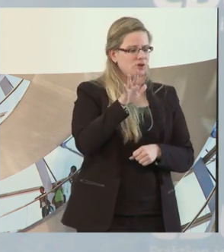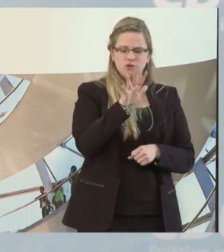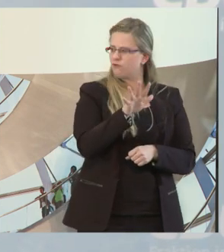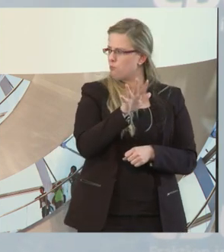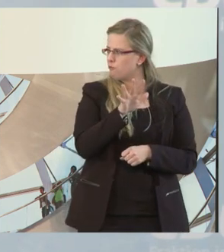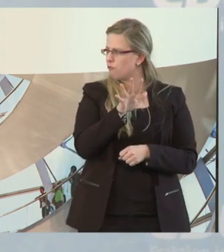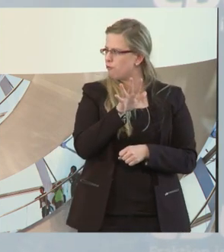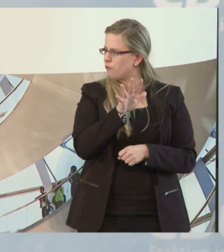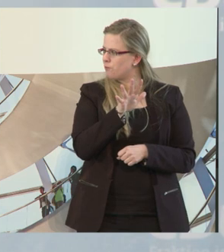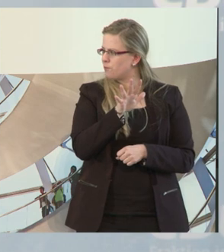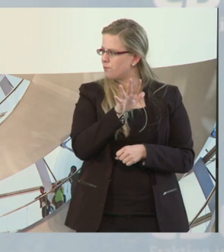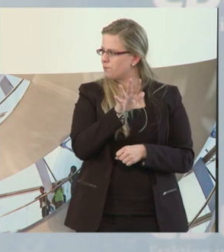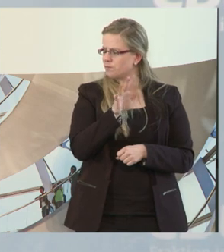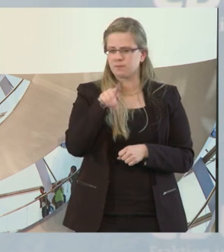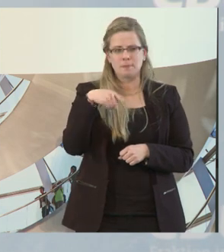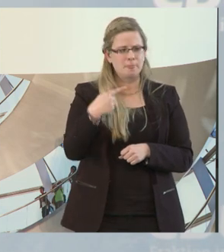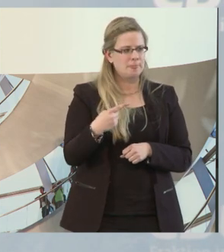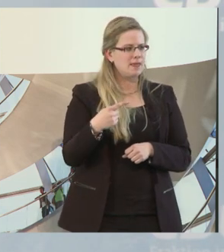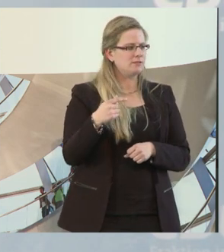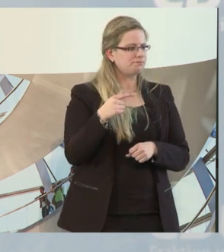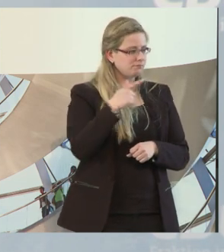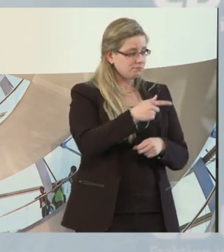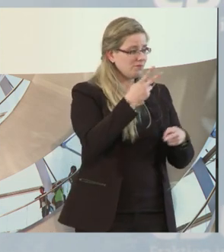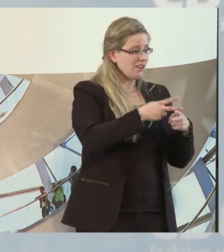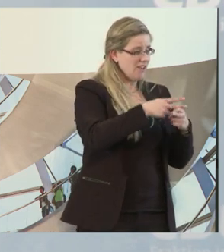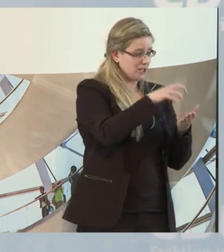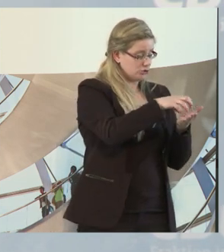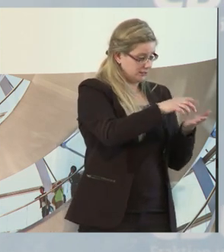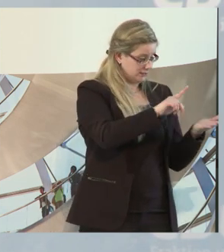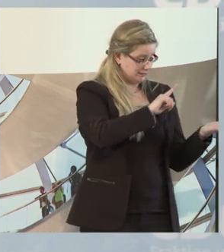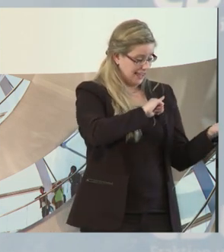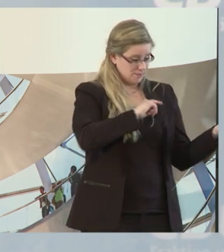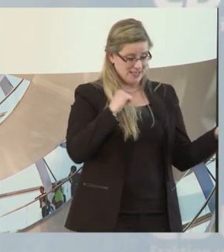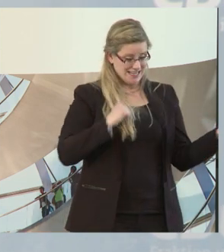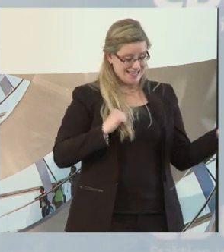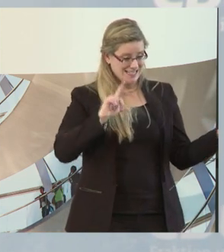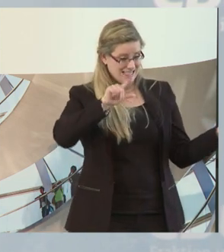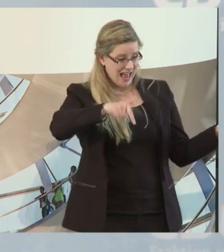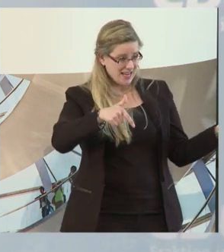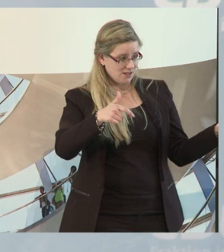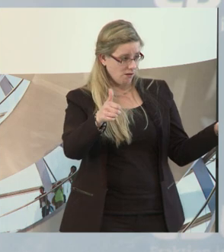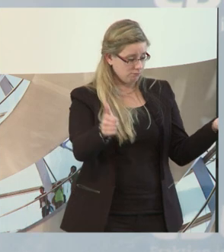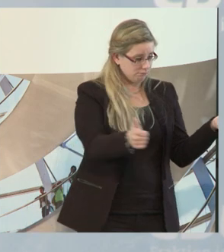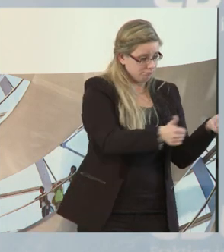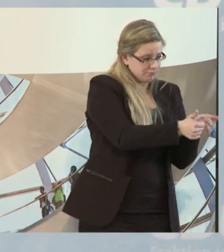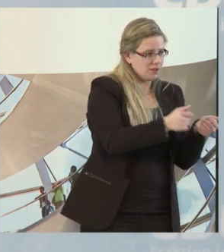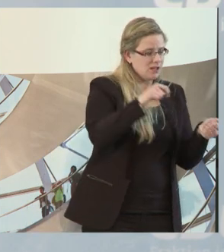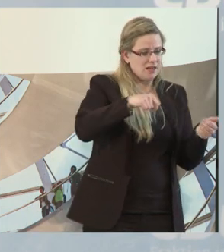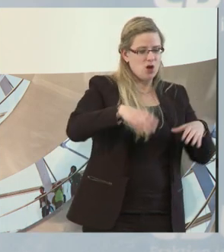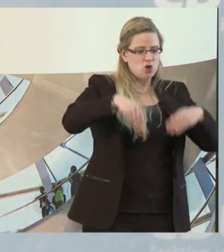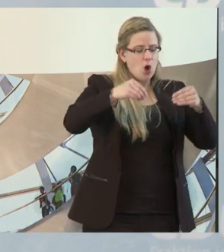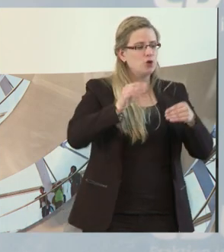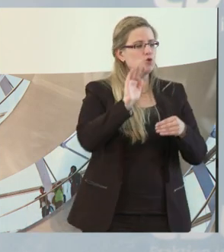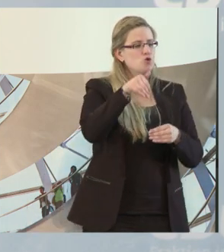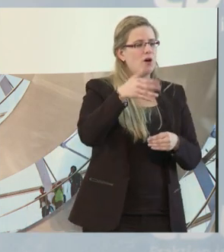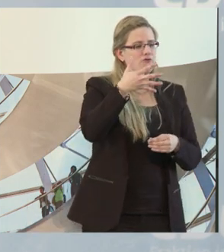Dienstleister der Werkstätten. Heute unterstützen wir im Großraum Köln über 50 Wirtschaftsunternehmen und